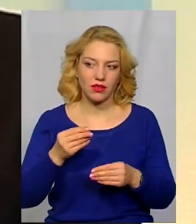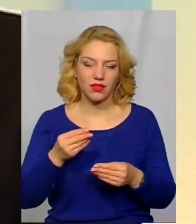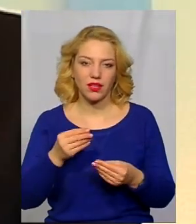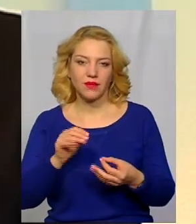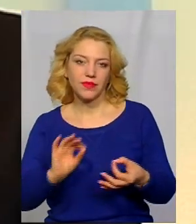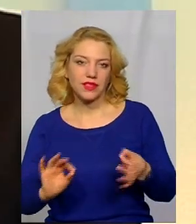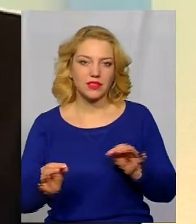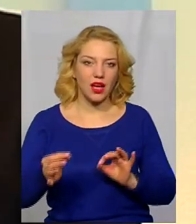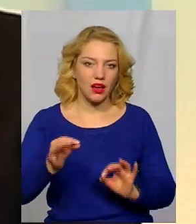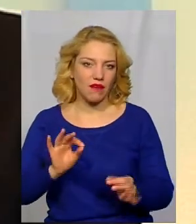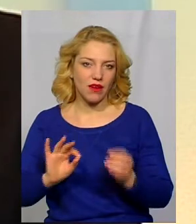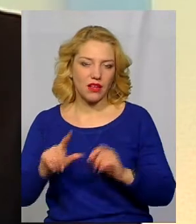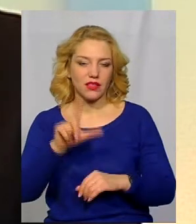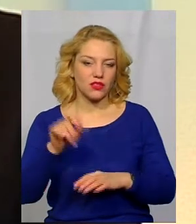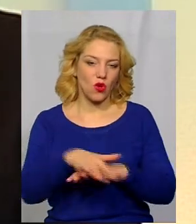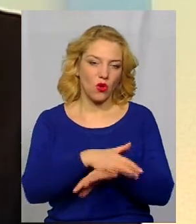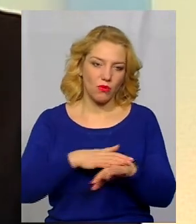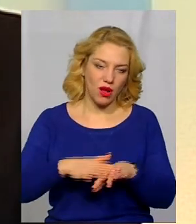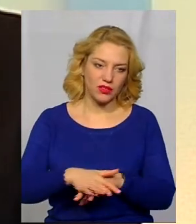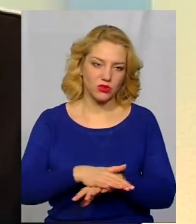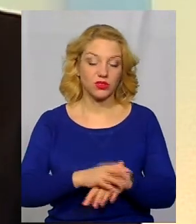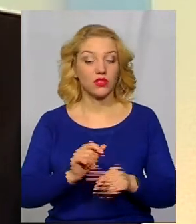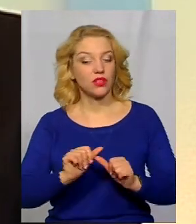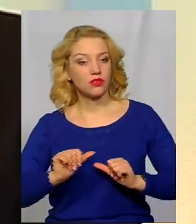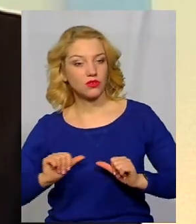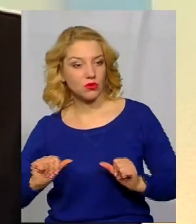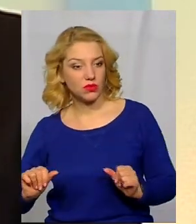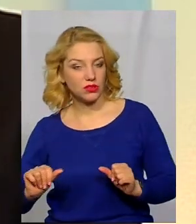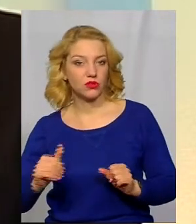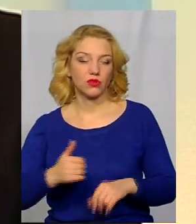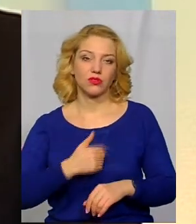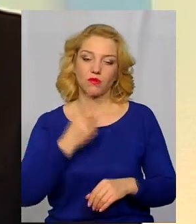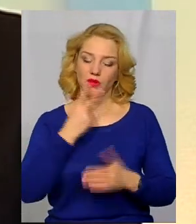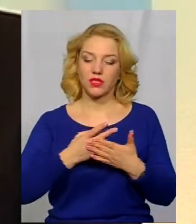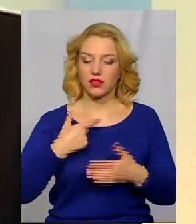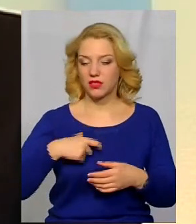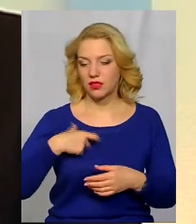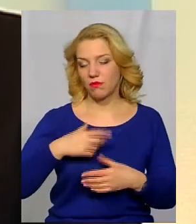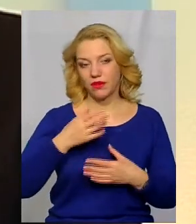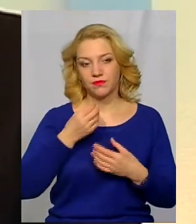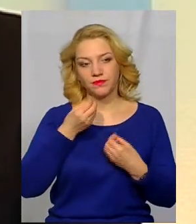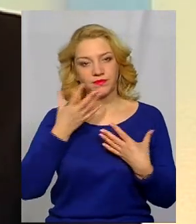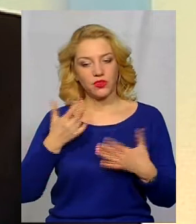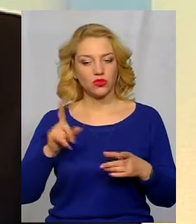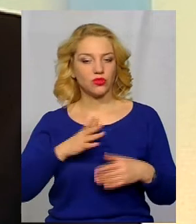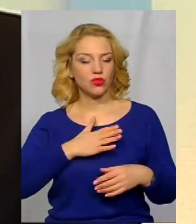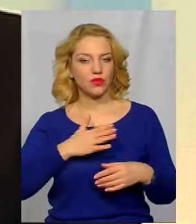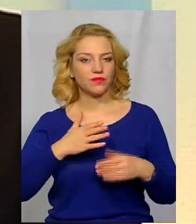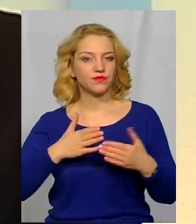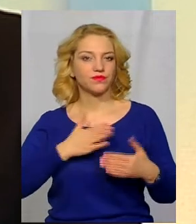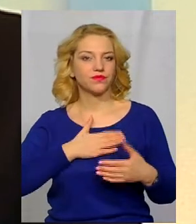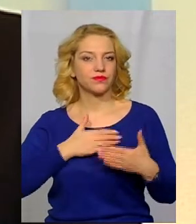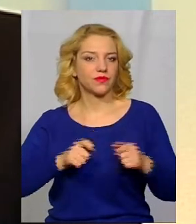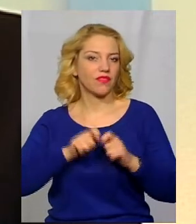громадськостю певним чином, із комісією. Він хотів показати себе з кращою стороною, що він відкритий, публічний, доступний,